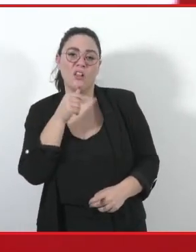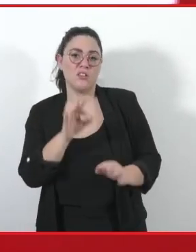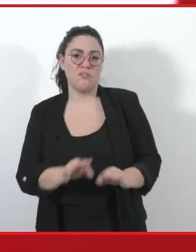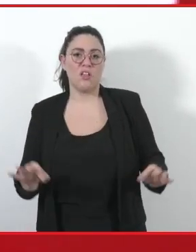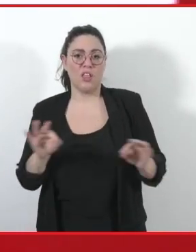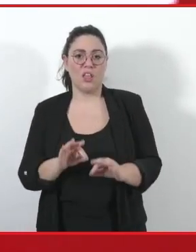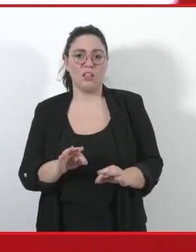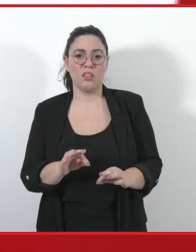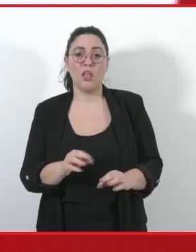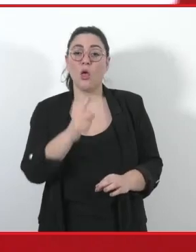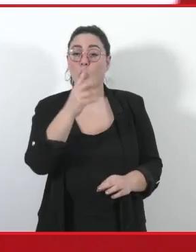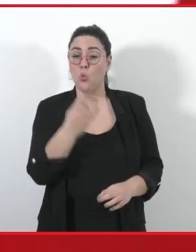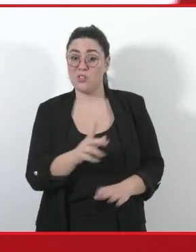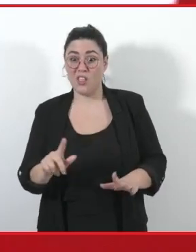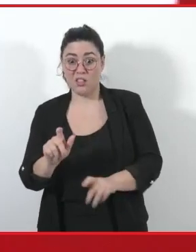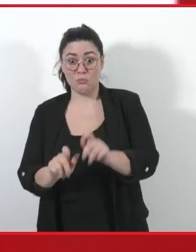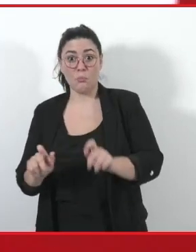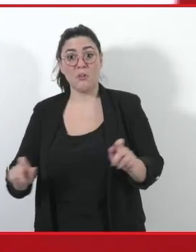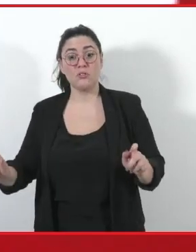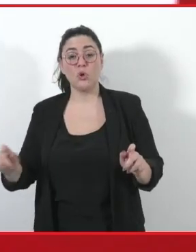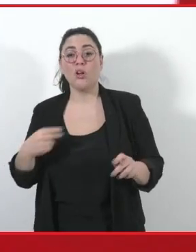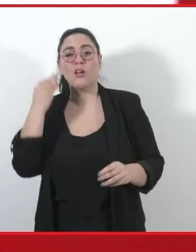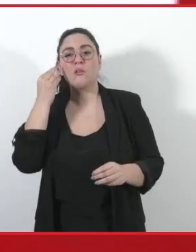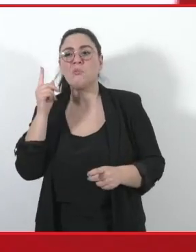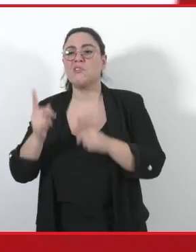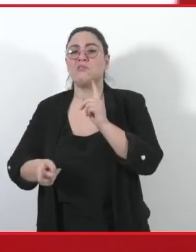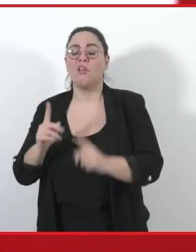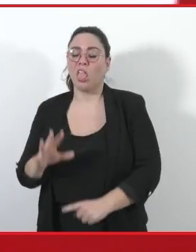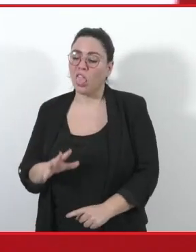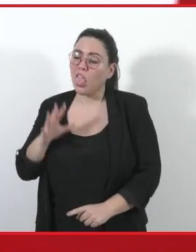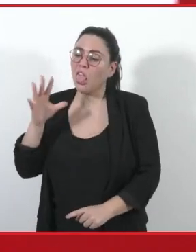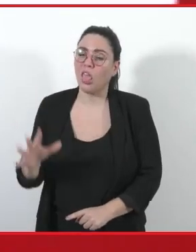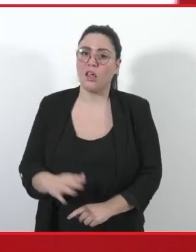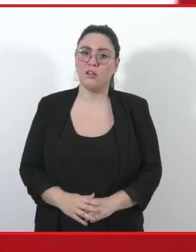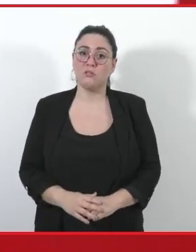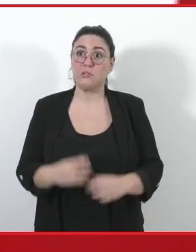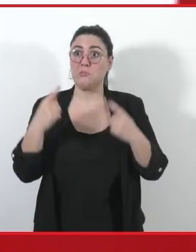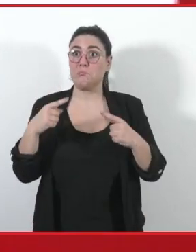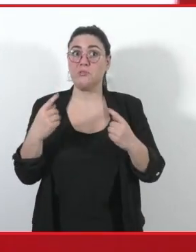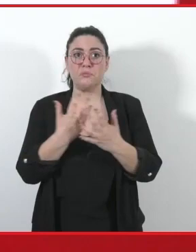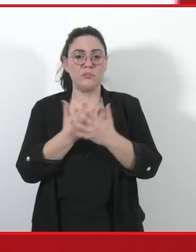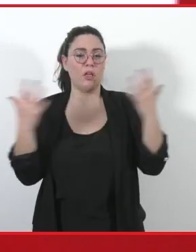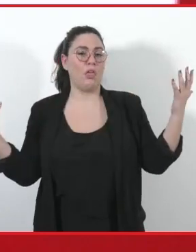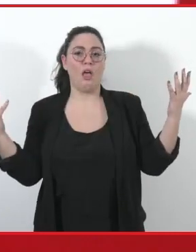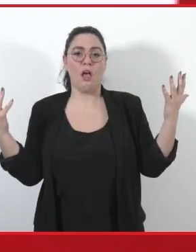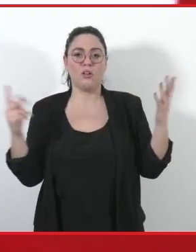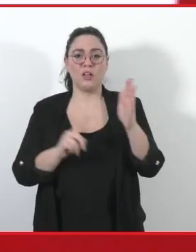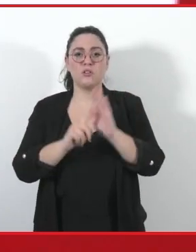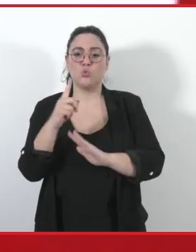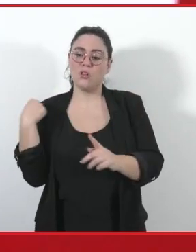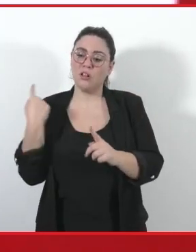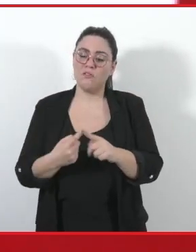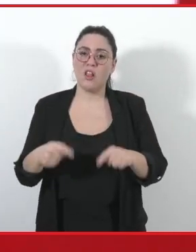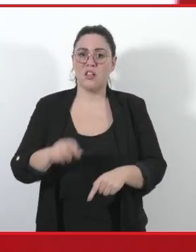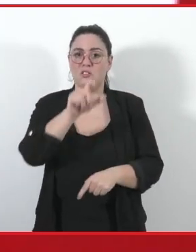questo dia la misura del perché sta accadendo quello che sta accadendo nel nostro Paese. A questo si aggiunge lo